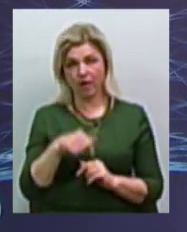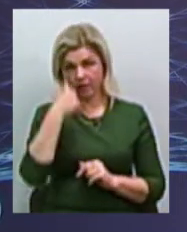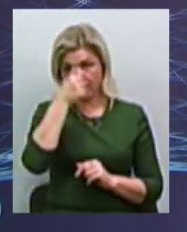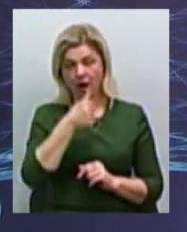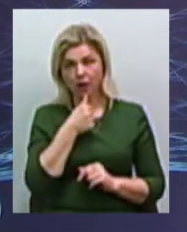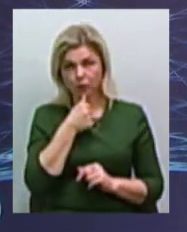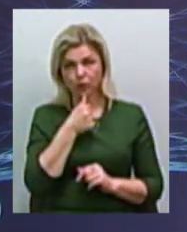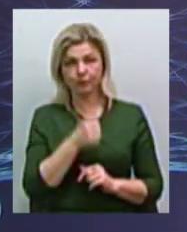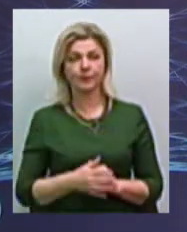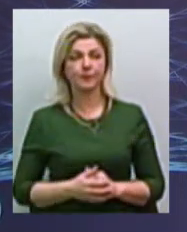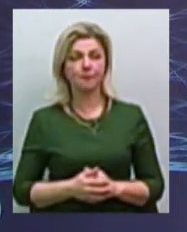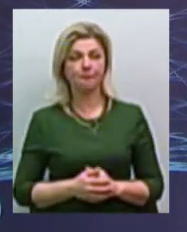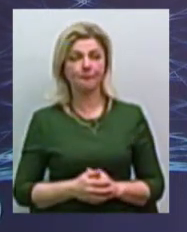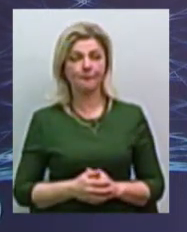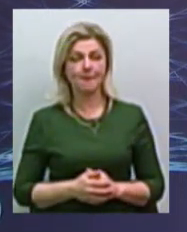році,